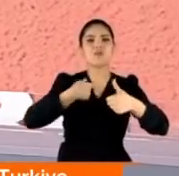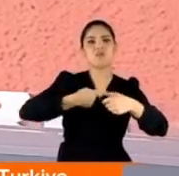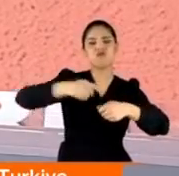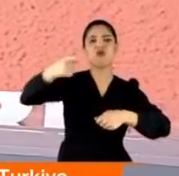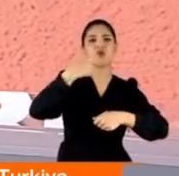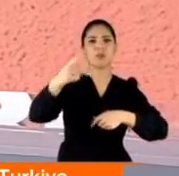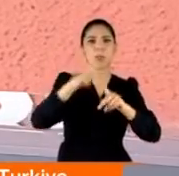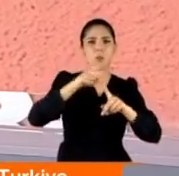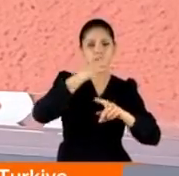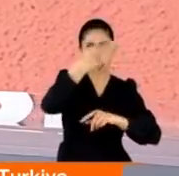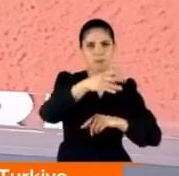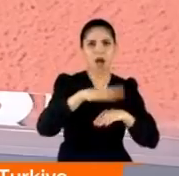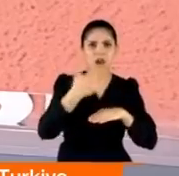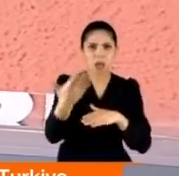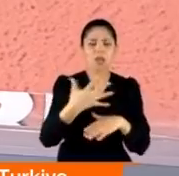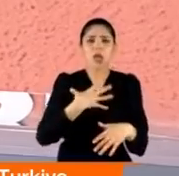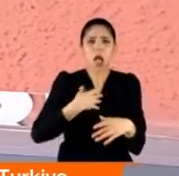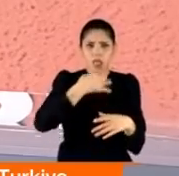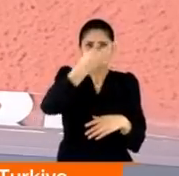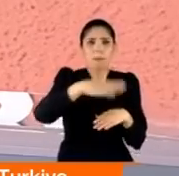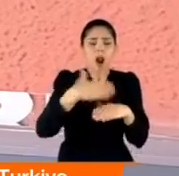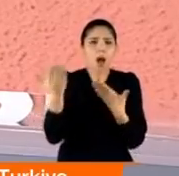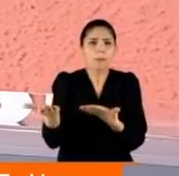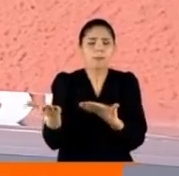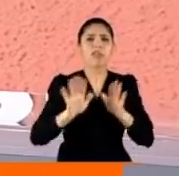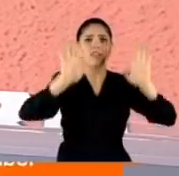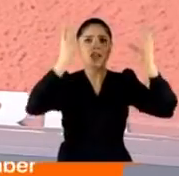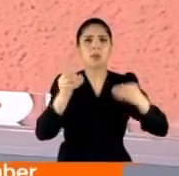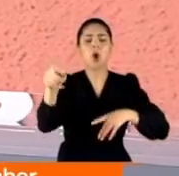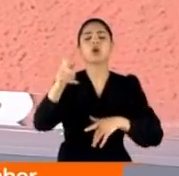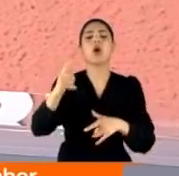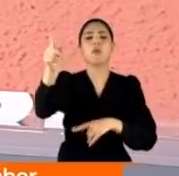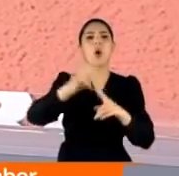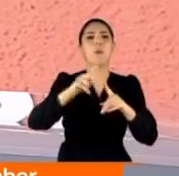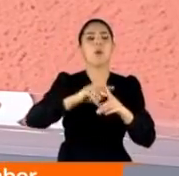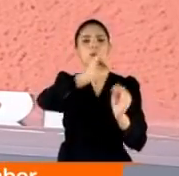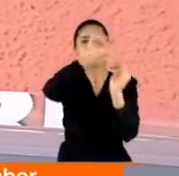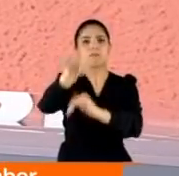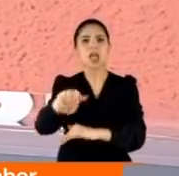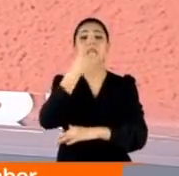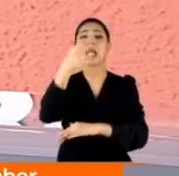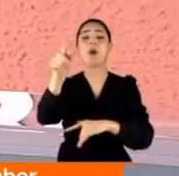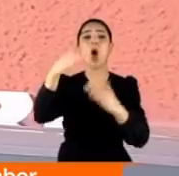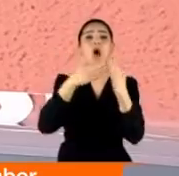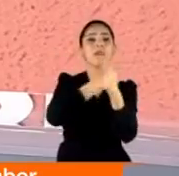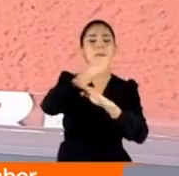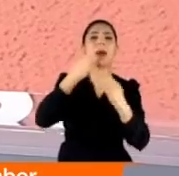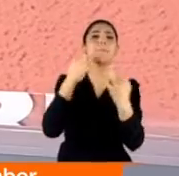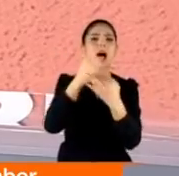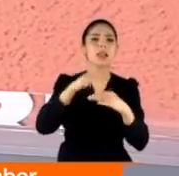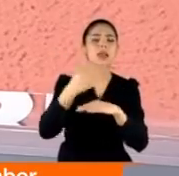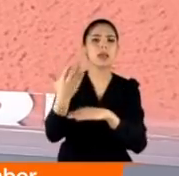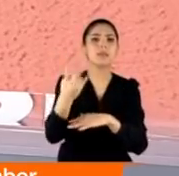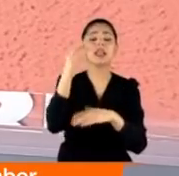diyerek polise ihbarda bulundu. Yani kendini ihbar etti aslında. Bunun üzerine güvenlik güçleri tabii harekete geçti hemen. İhbar'ın geldiği o eve baskın